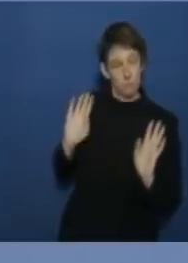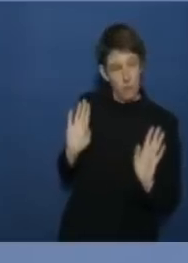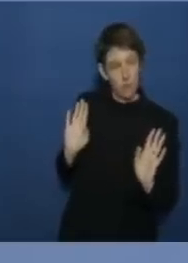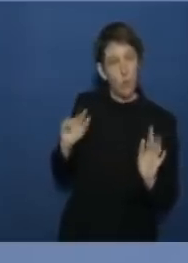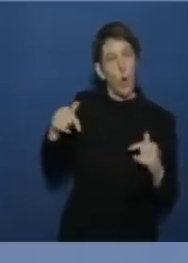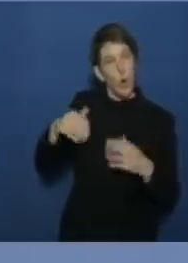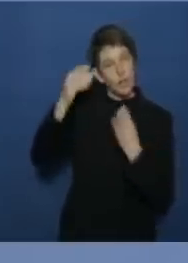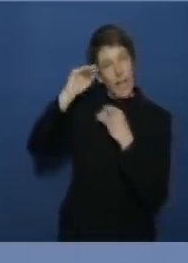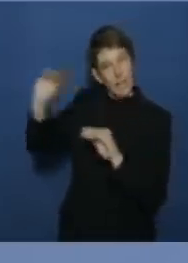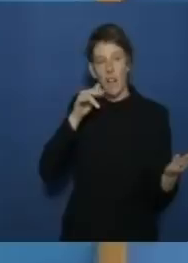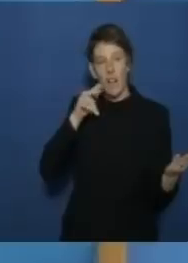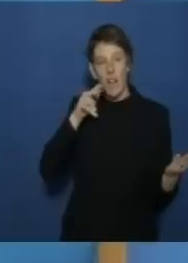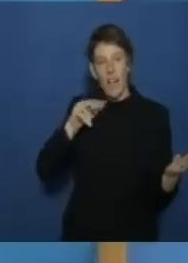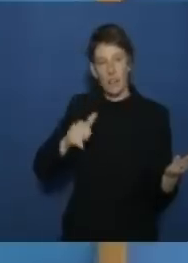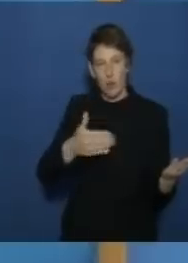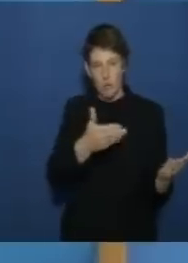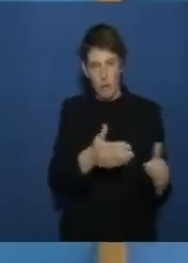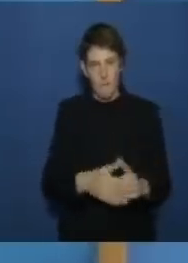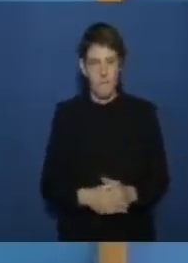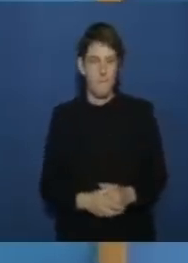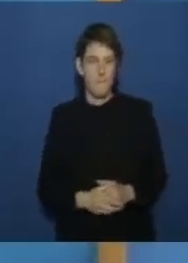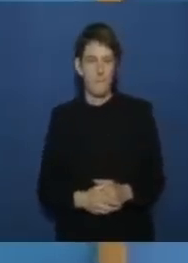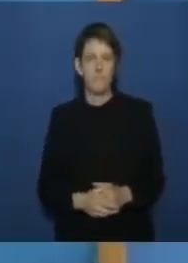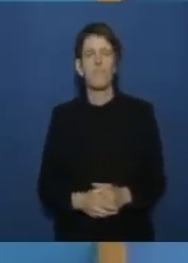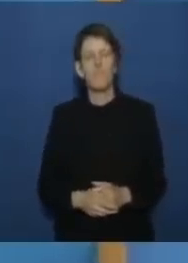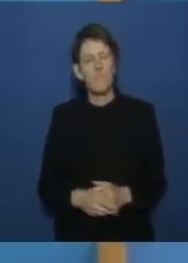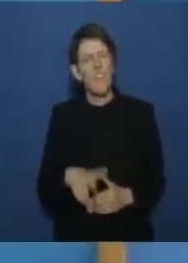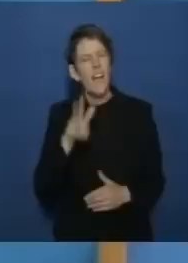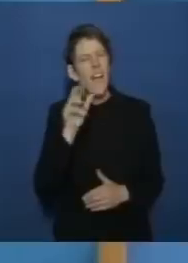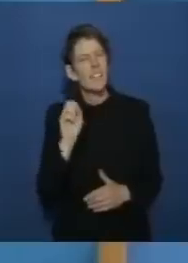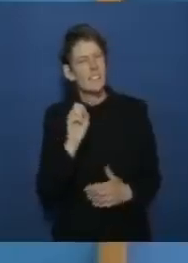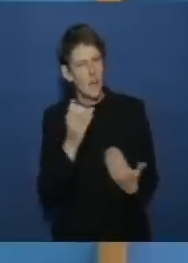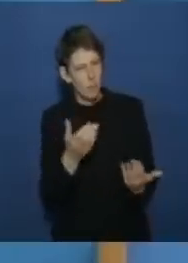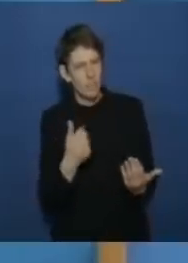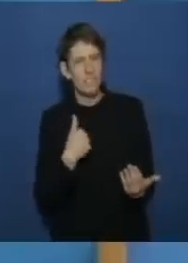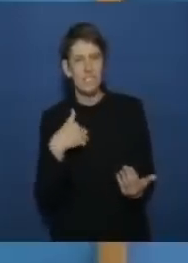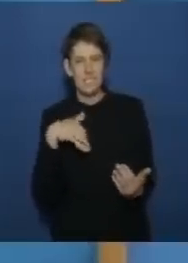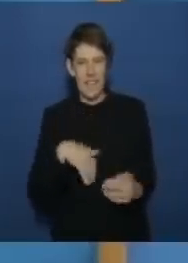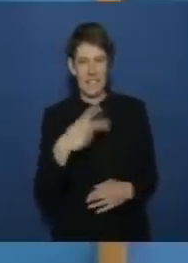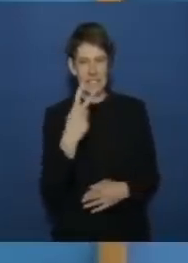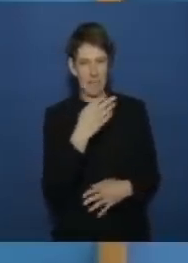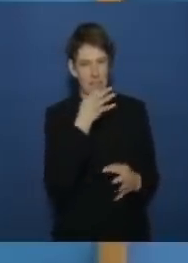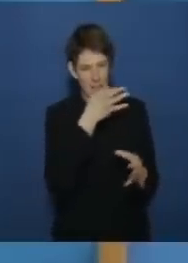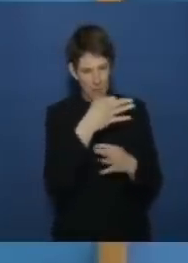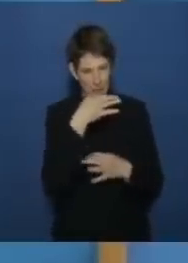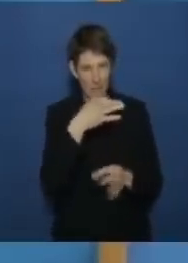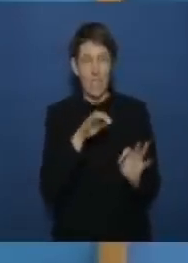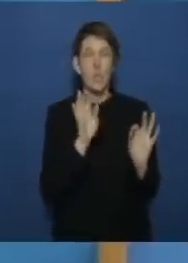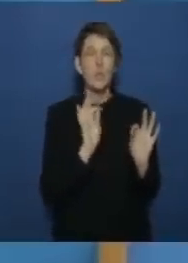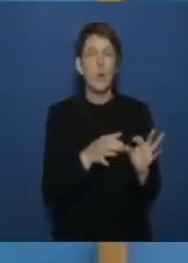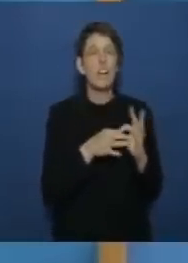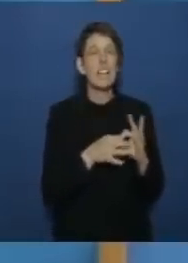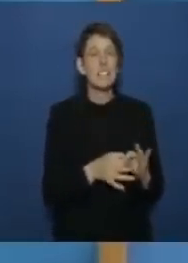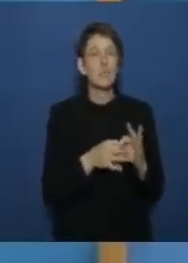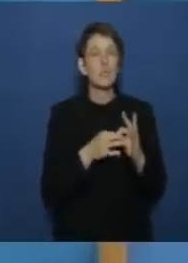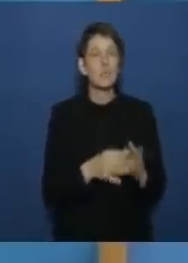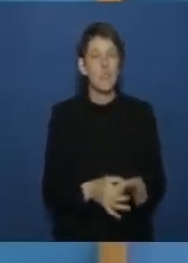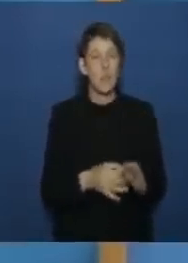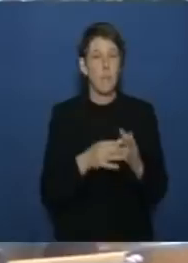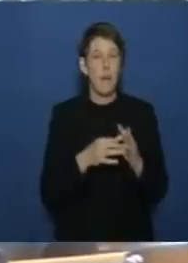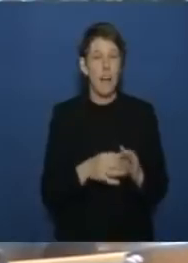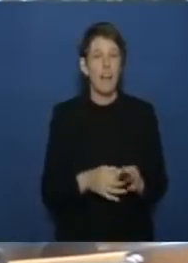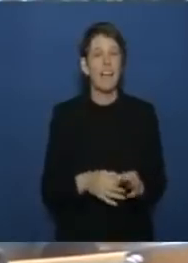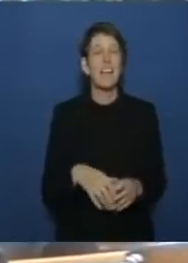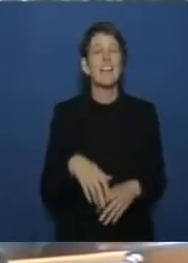sich ich habe zwei fragen konkret zu dem verbot von drei deutschen